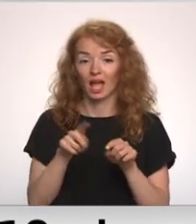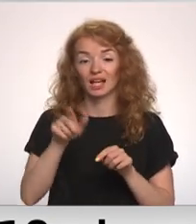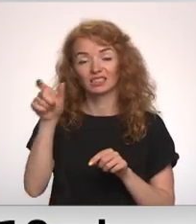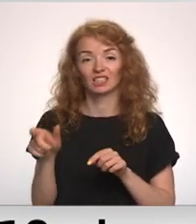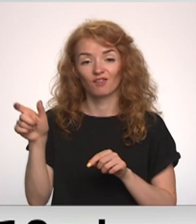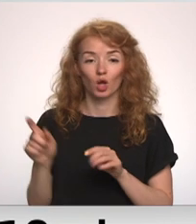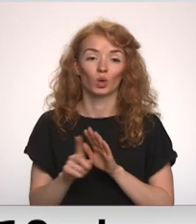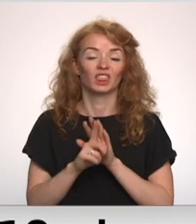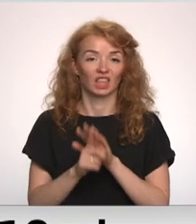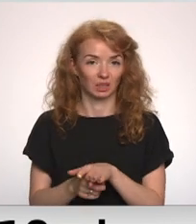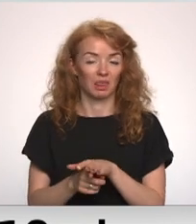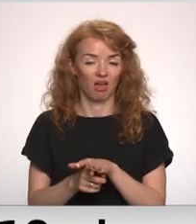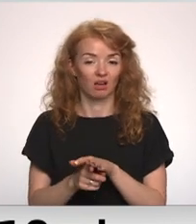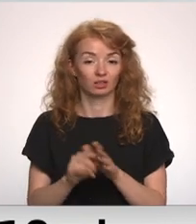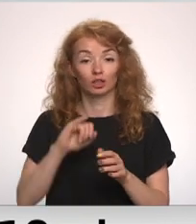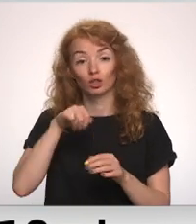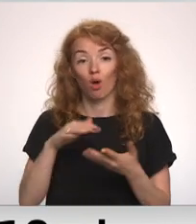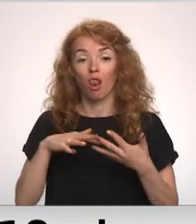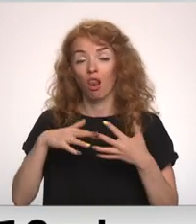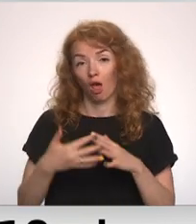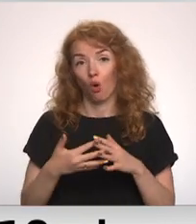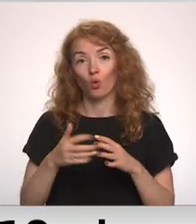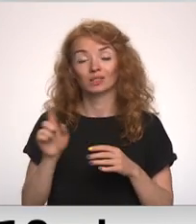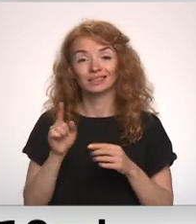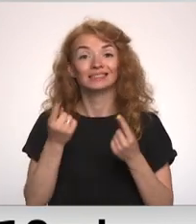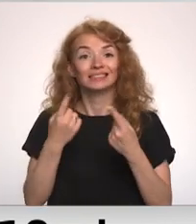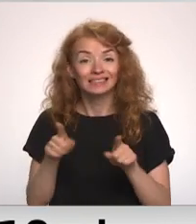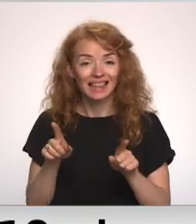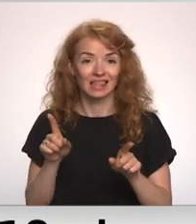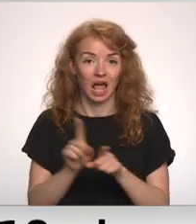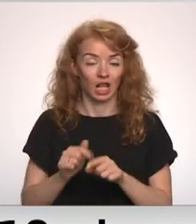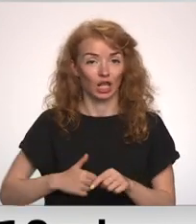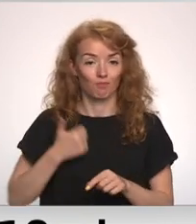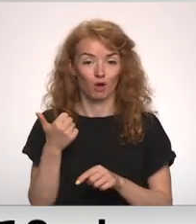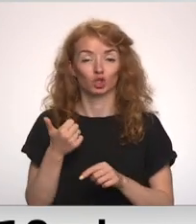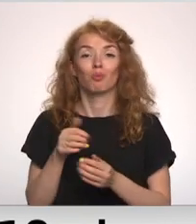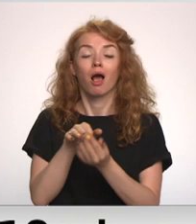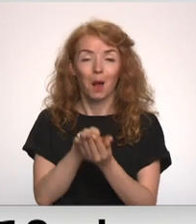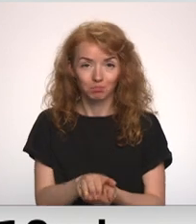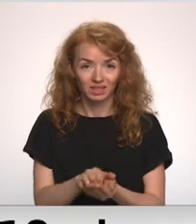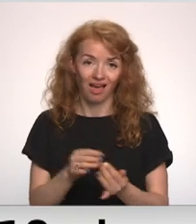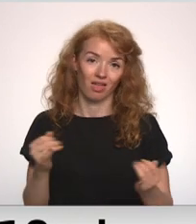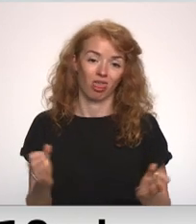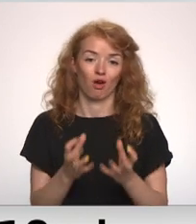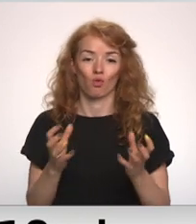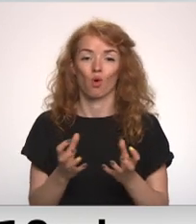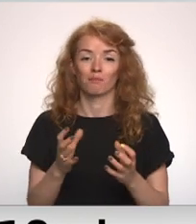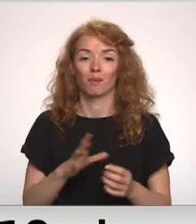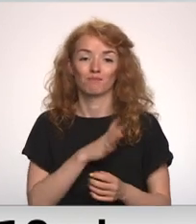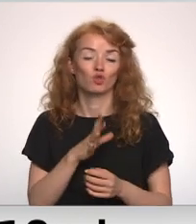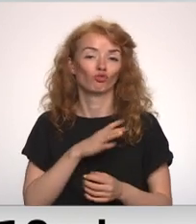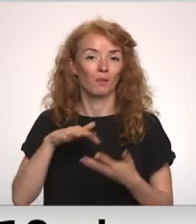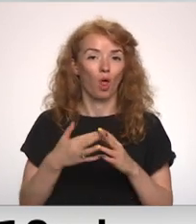diskriminācija, jo laukos ir vēl citiem īpašumi. Kapsētas jākop bijušiem lauku